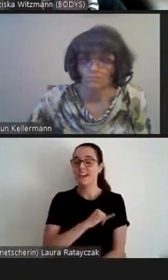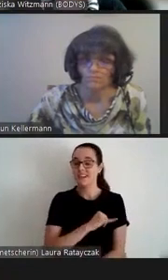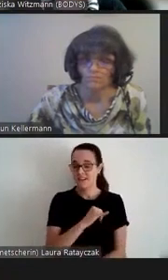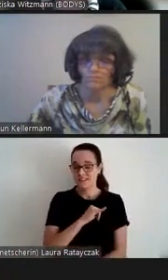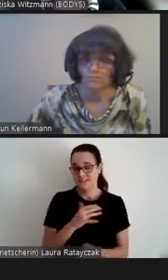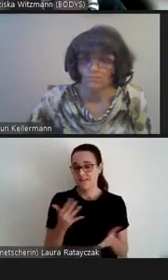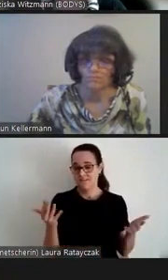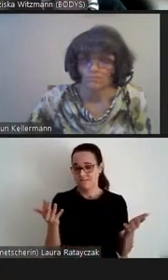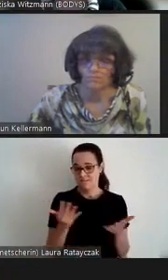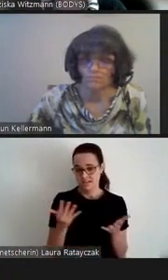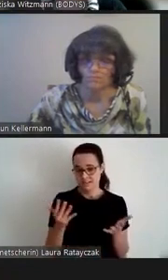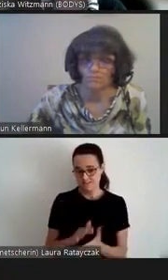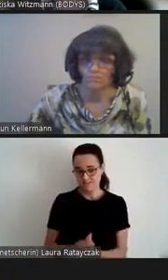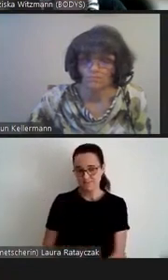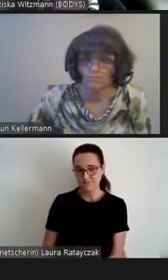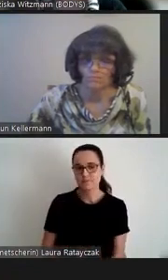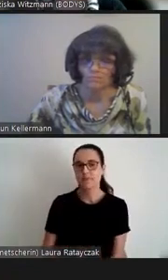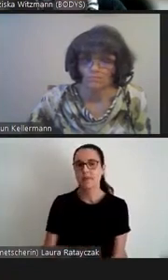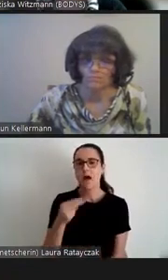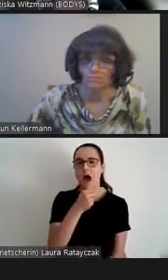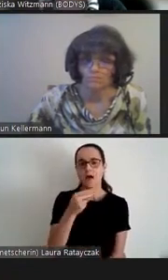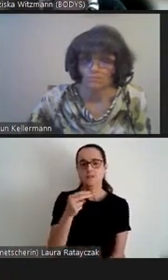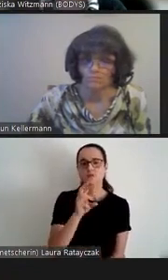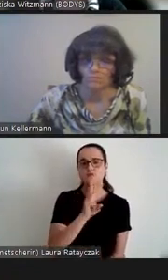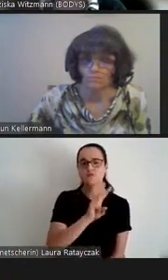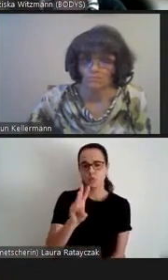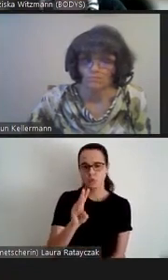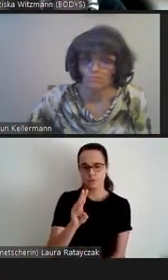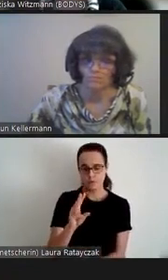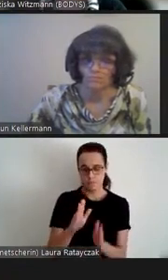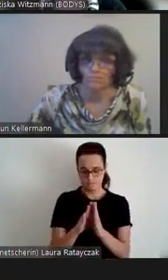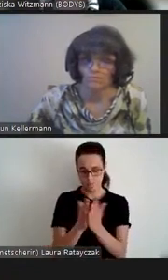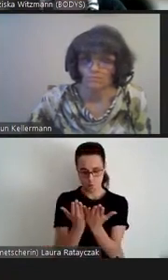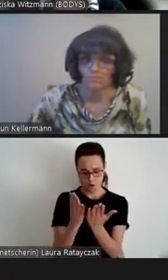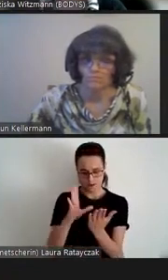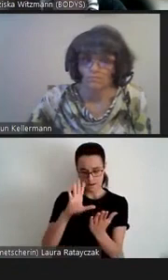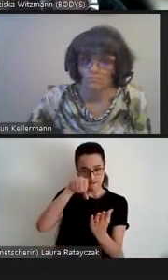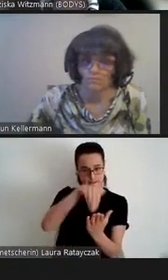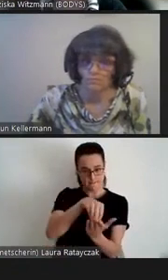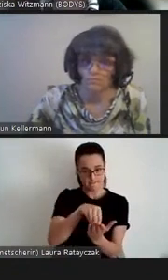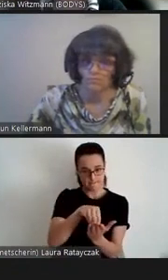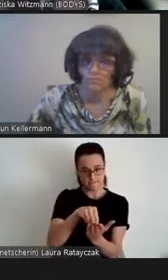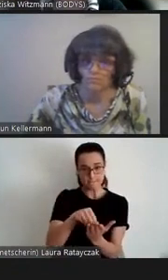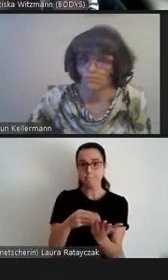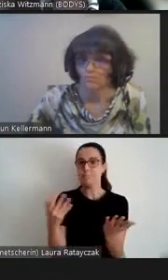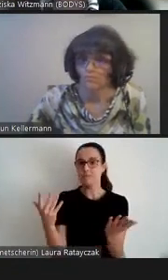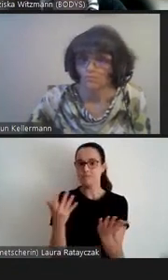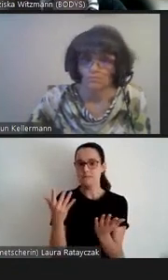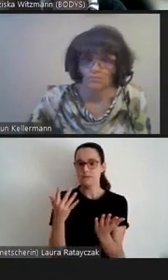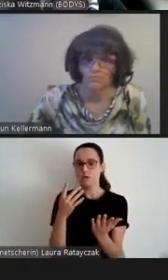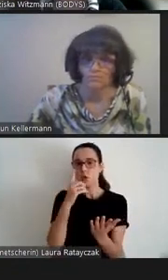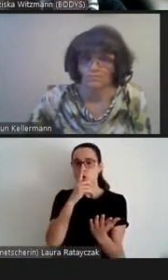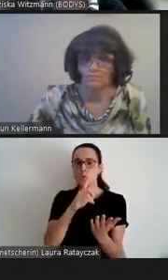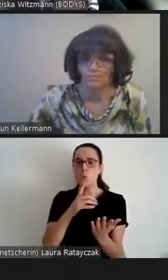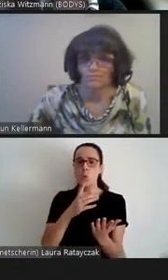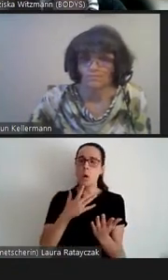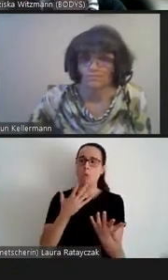Hans Mürz in diesem Buch nicht nur über sein Anliegen